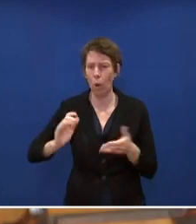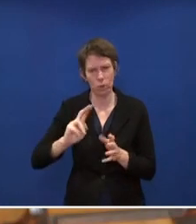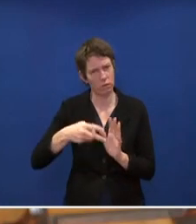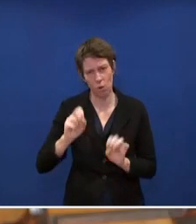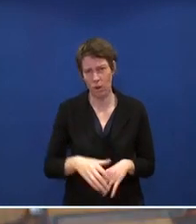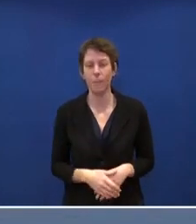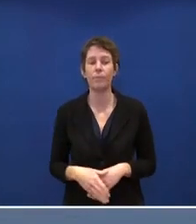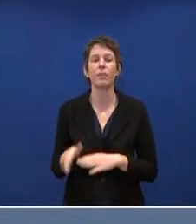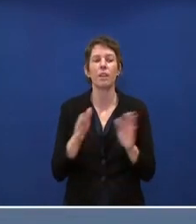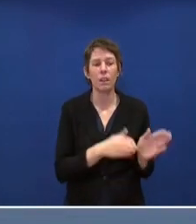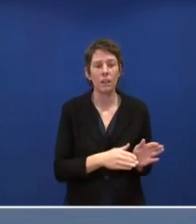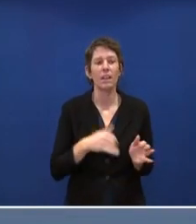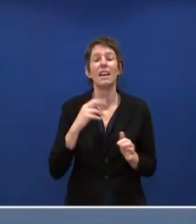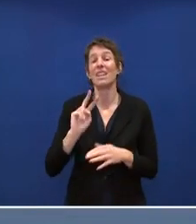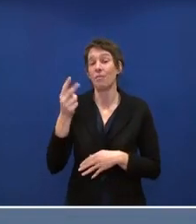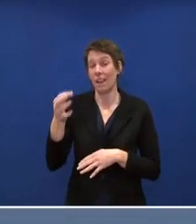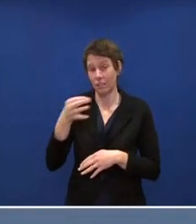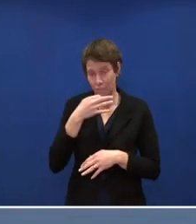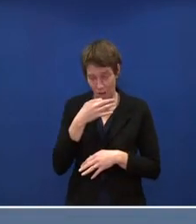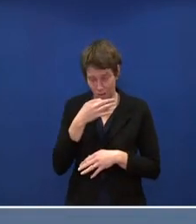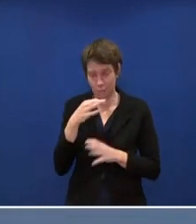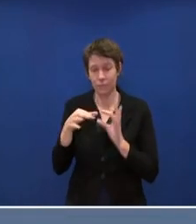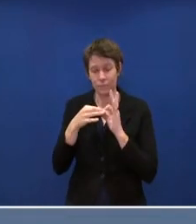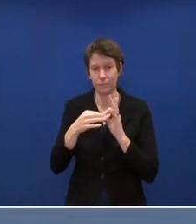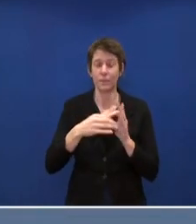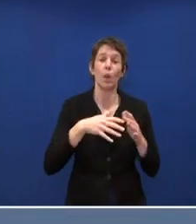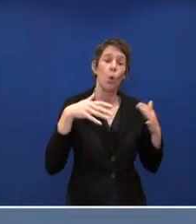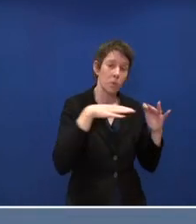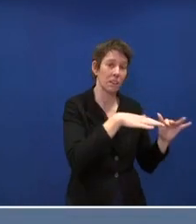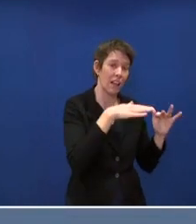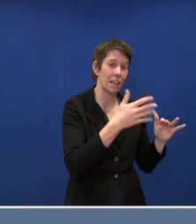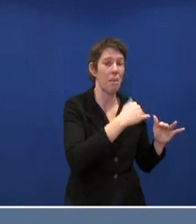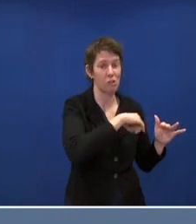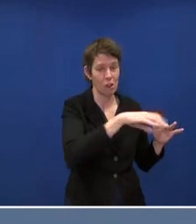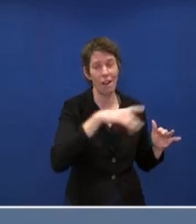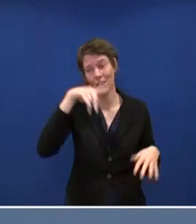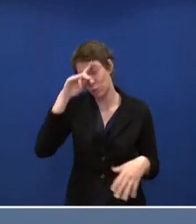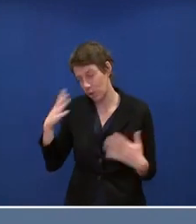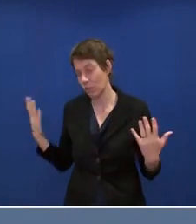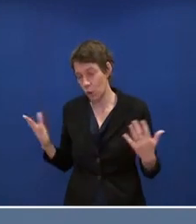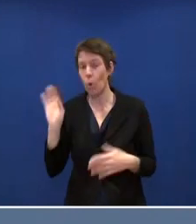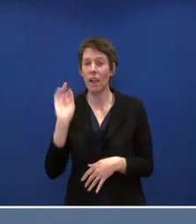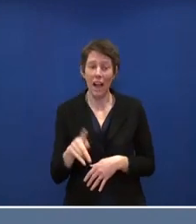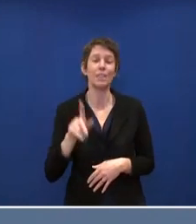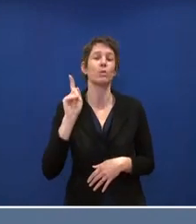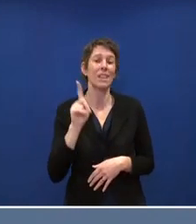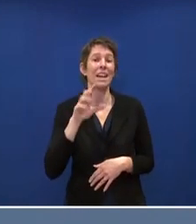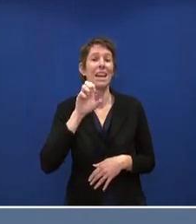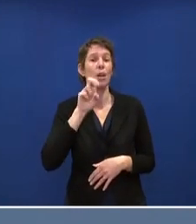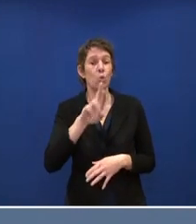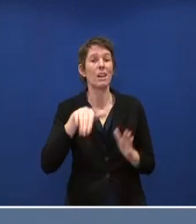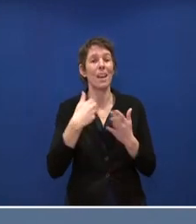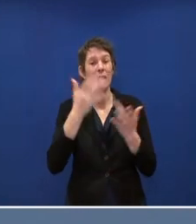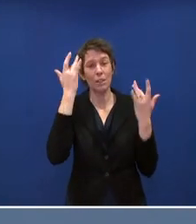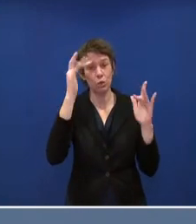wiederholen. Also zur zweiten Frage noch mal ganz kurz. Es gibt ein Zulassungsverfahren in der EU. Das folgt